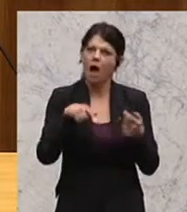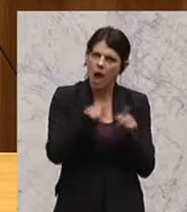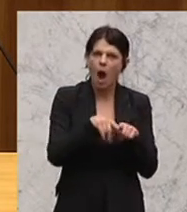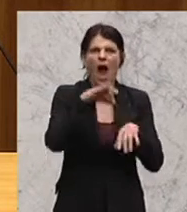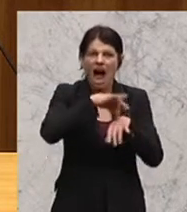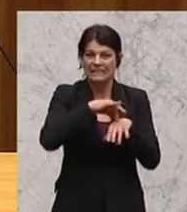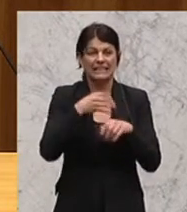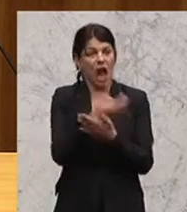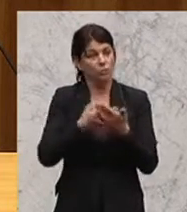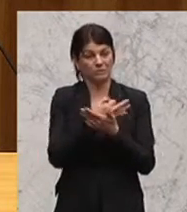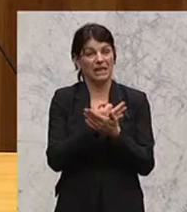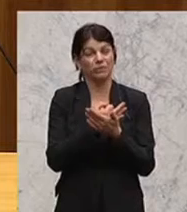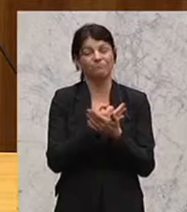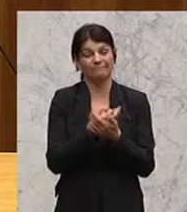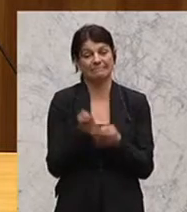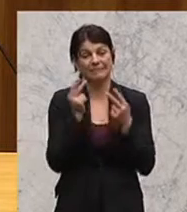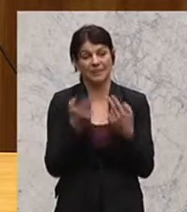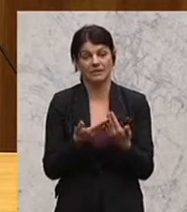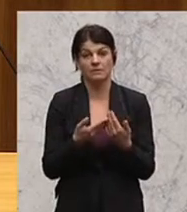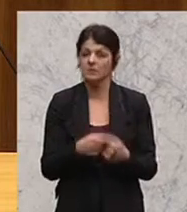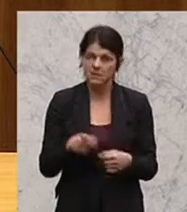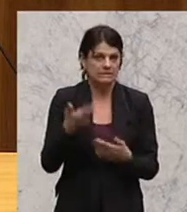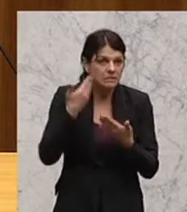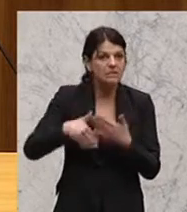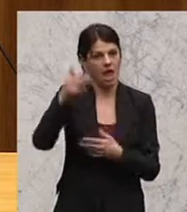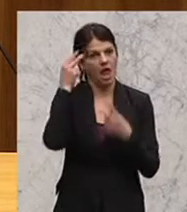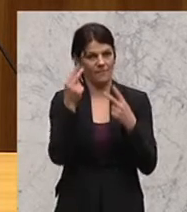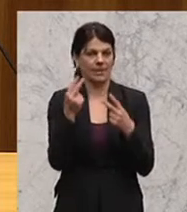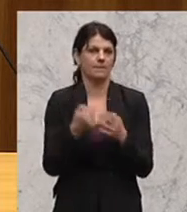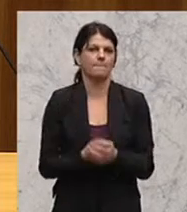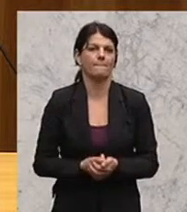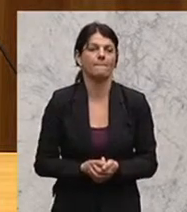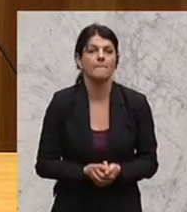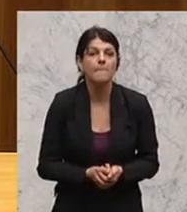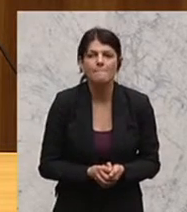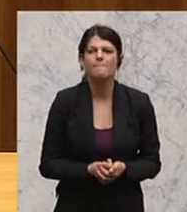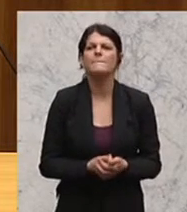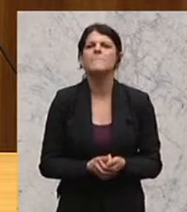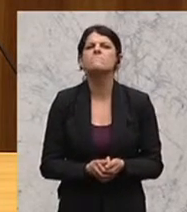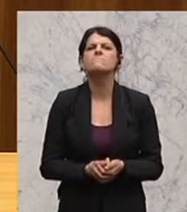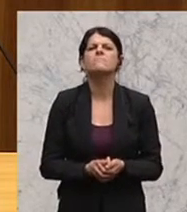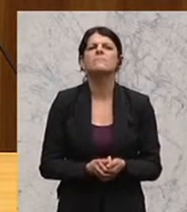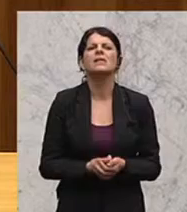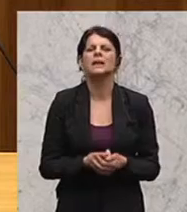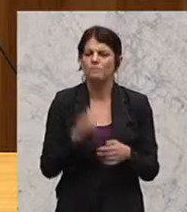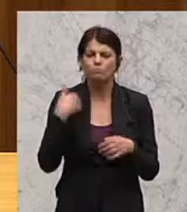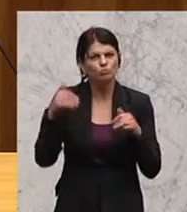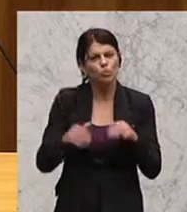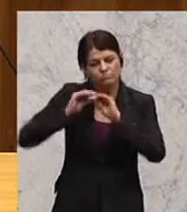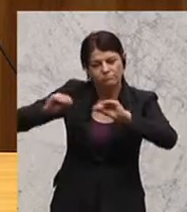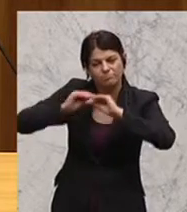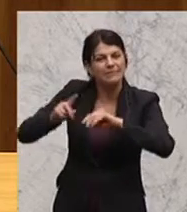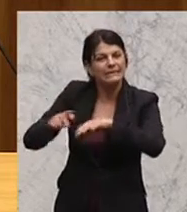der Ärzteausbildung. Ich glaube, dass es ein ganz wesentlicher Punkt auch ist, dass wir hier sensibilisieren, und zwar